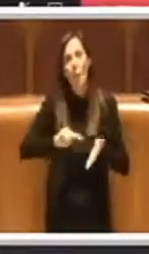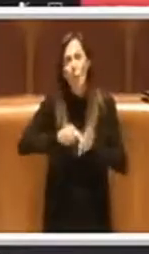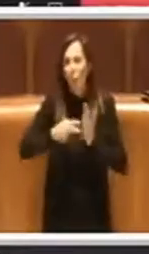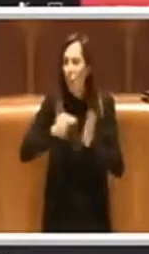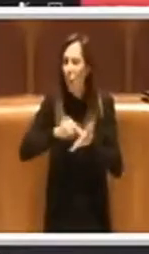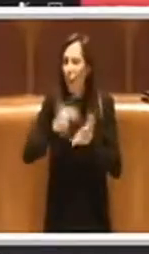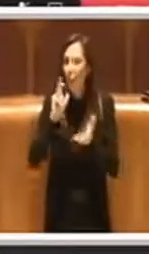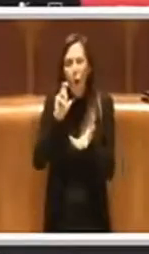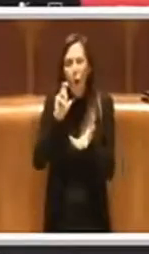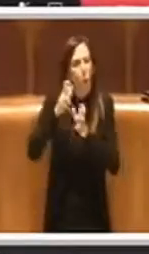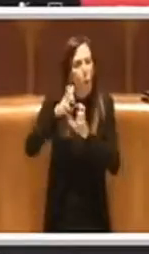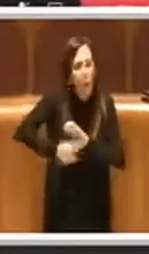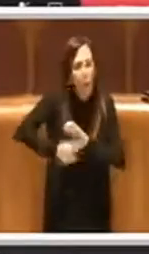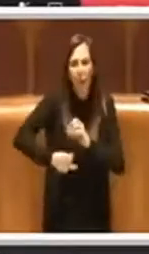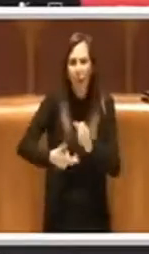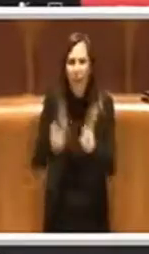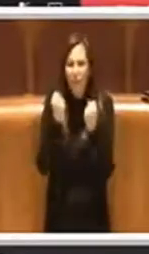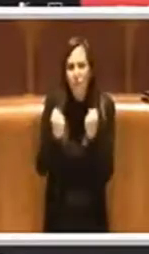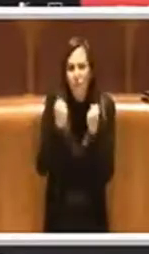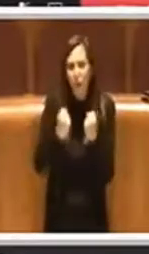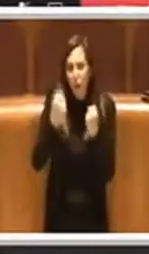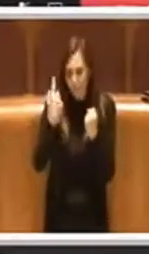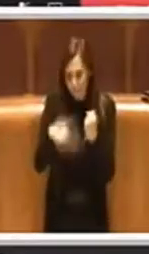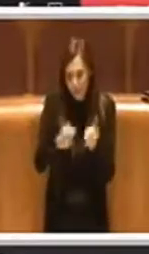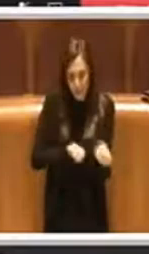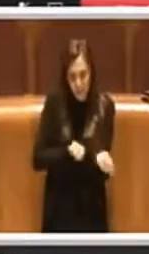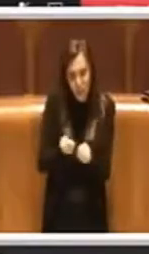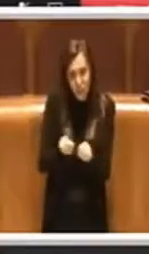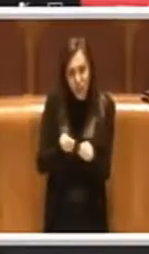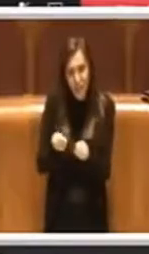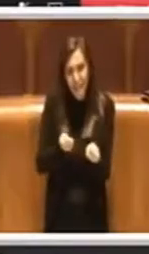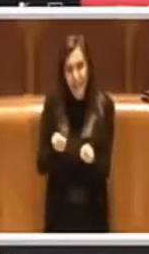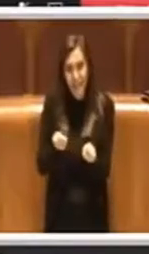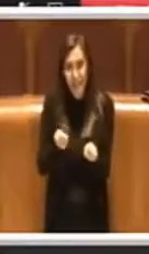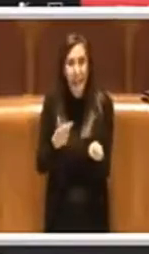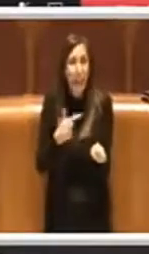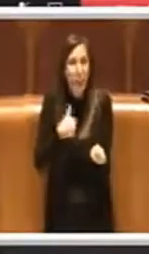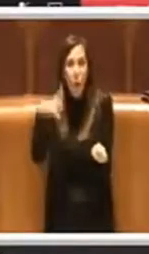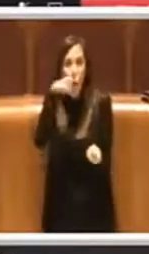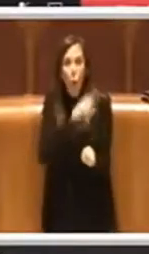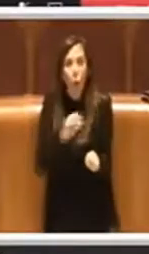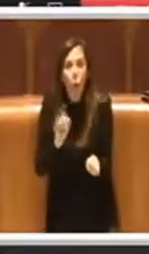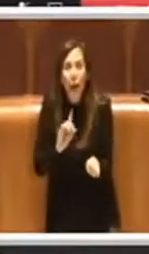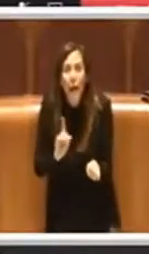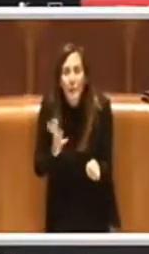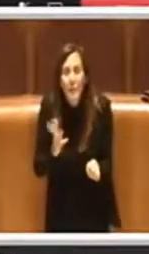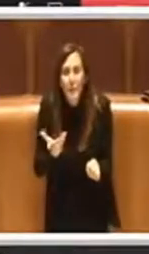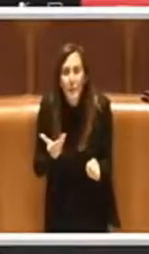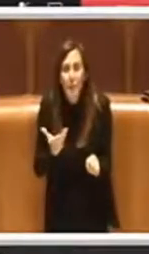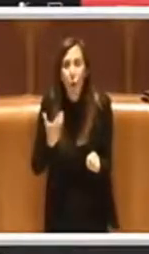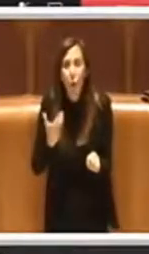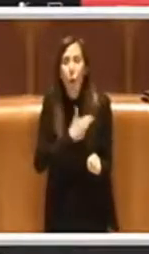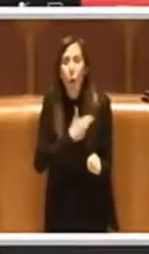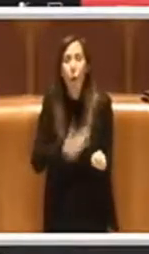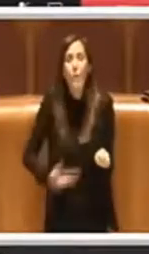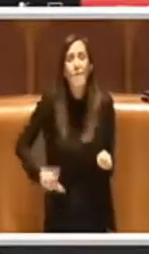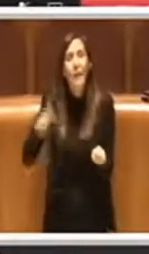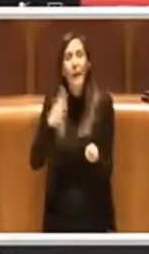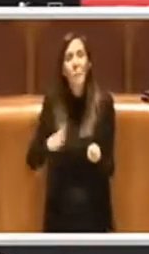gestire. Non vedo da dove la consigliera Baglio possa